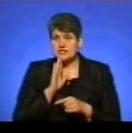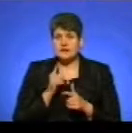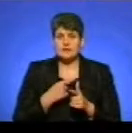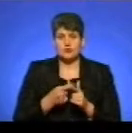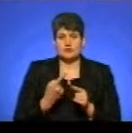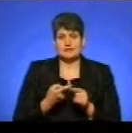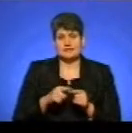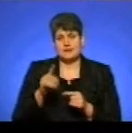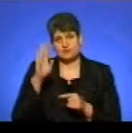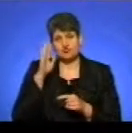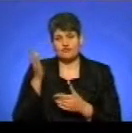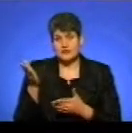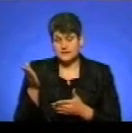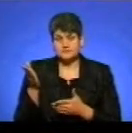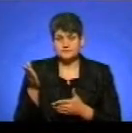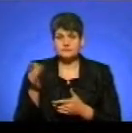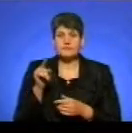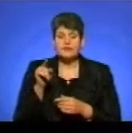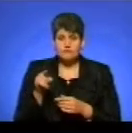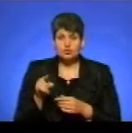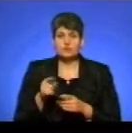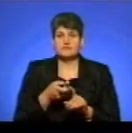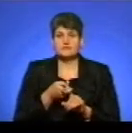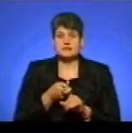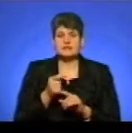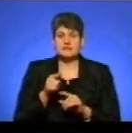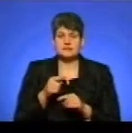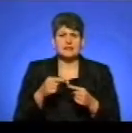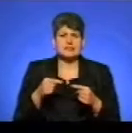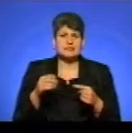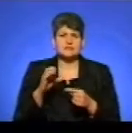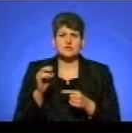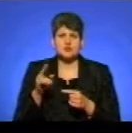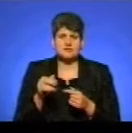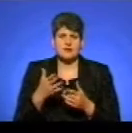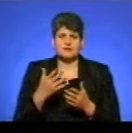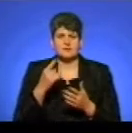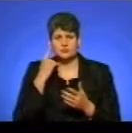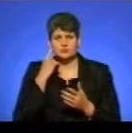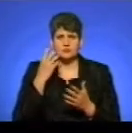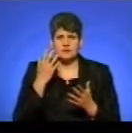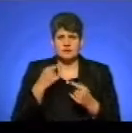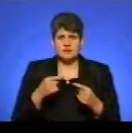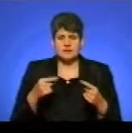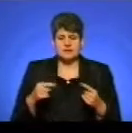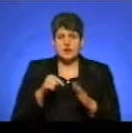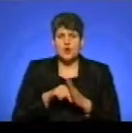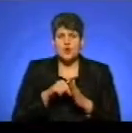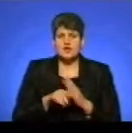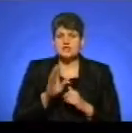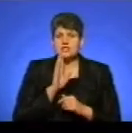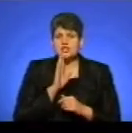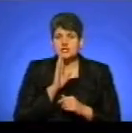чоловік. І воно обумовлене різними соціальними стереотипами, гендерними стереотипами ролі жінки чи